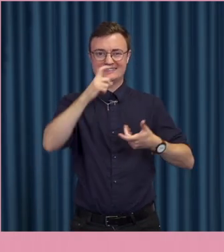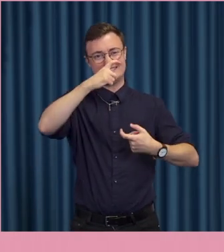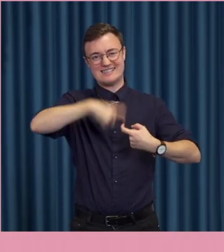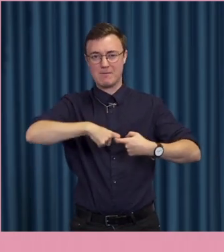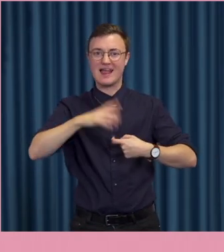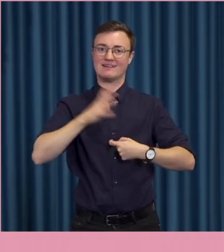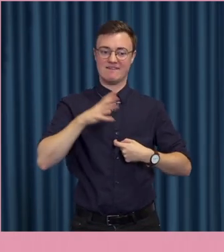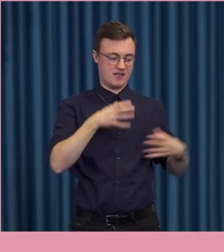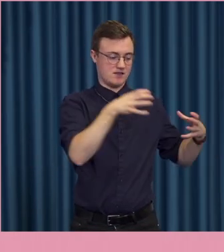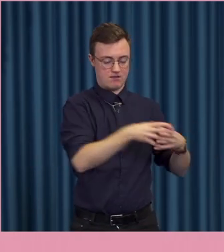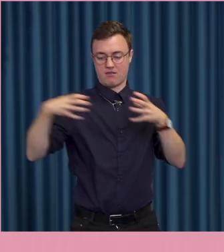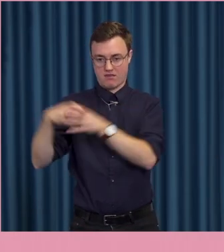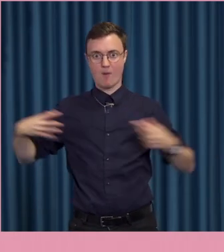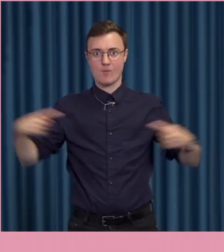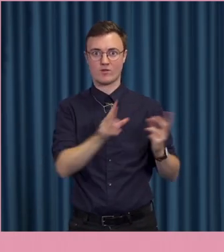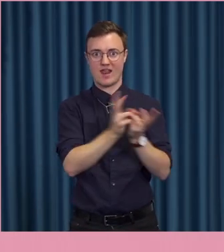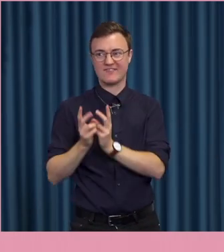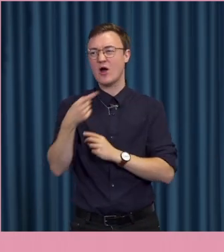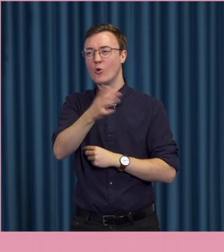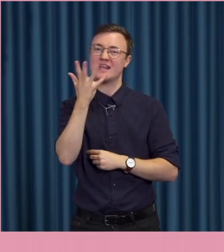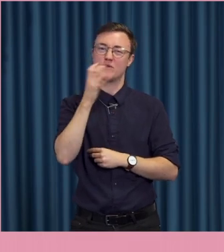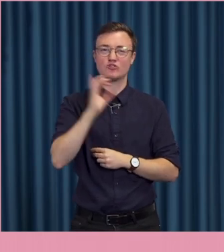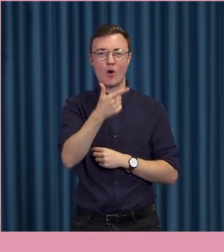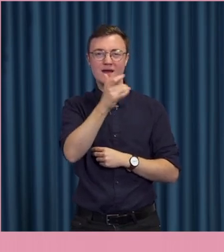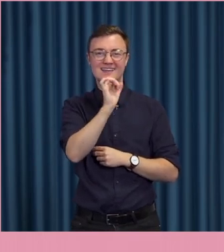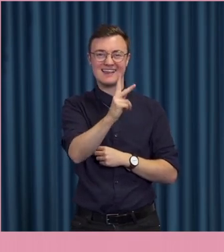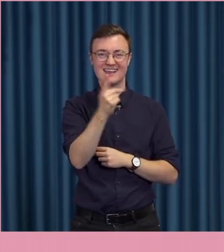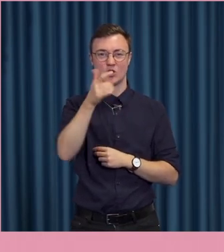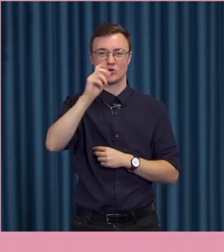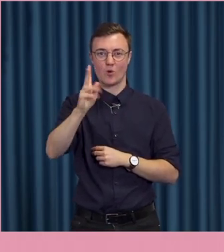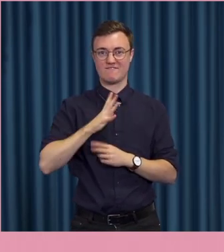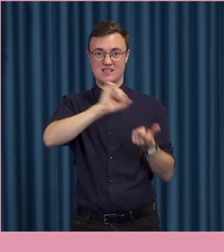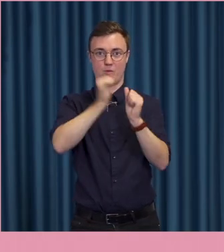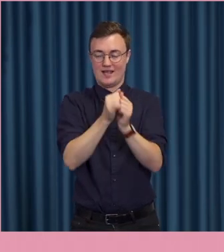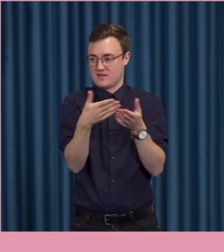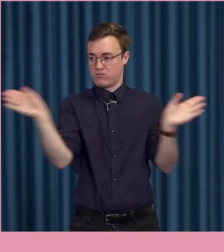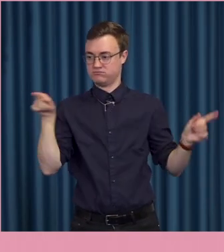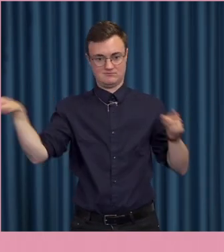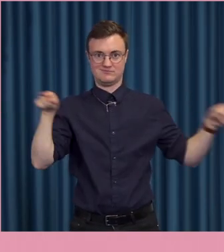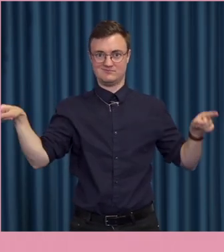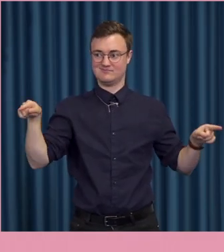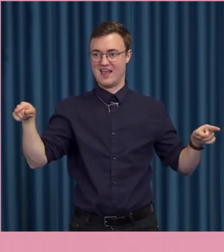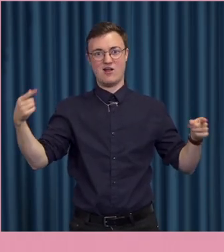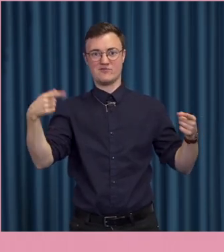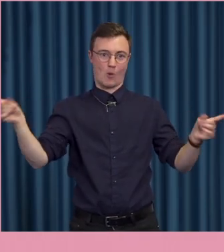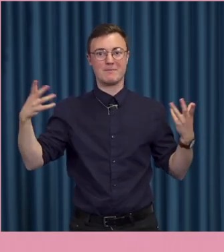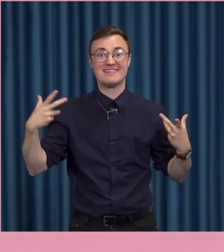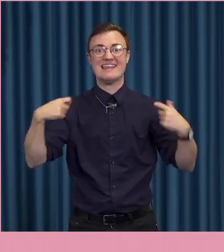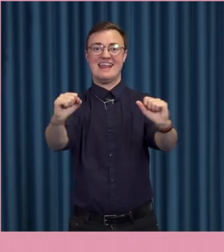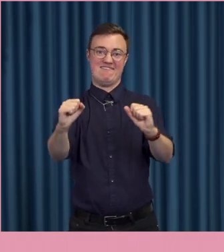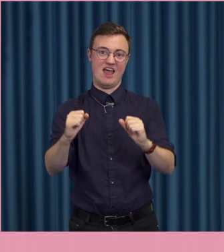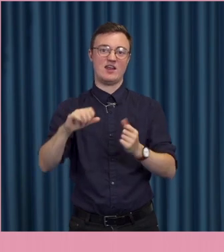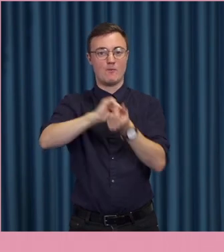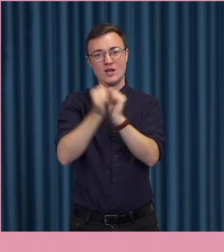Så ni pratade innan om ytterkanterna på TikTok. Att det är de som driver den politiska